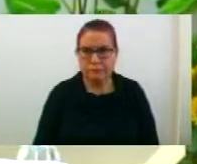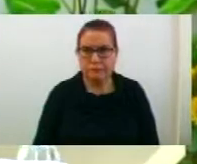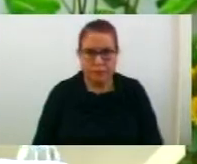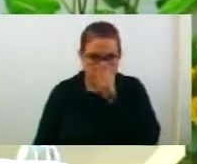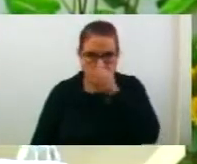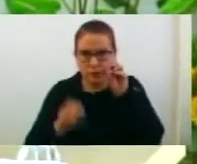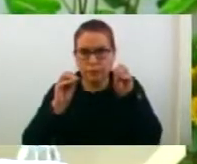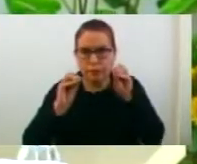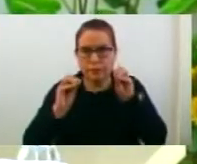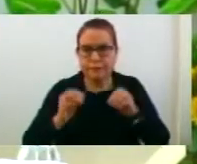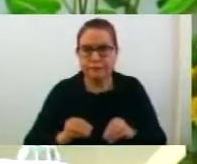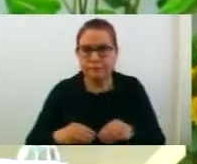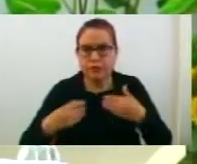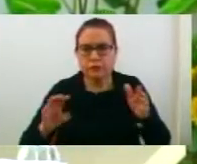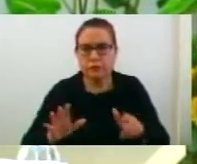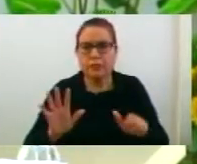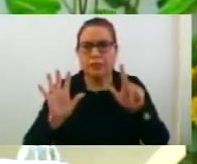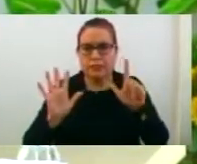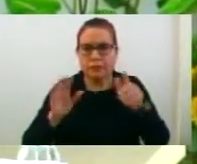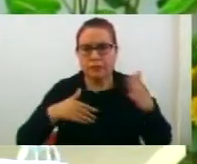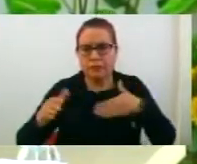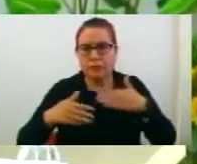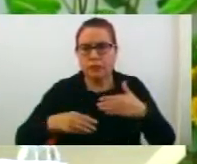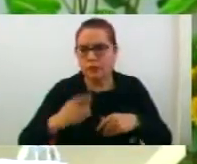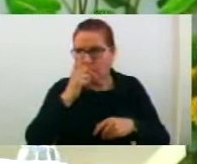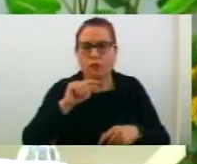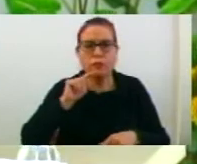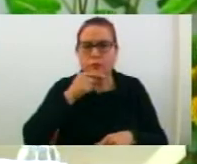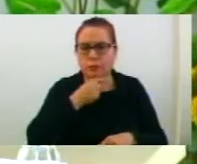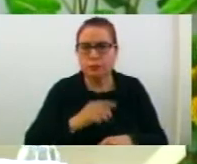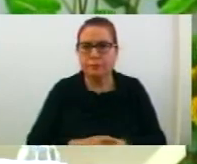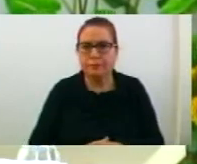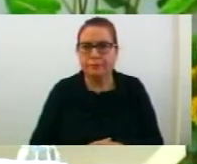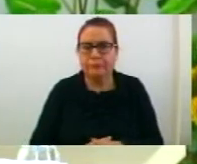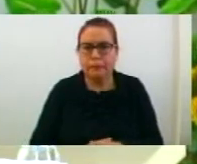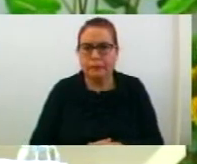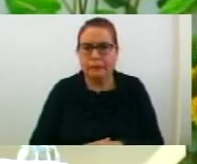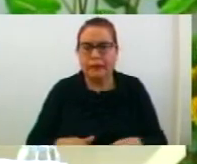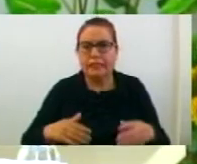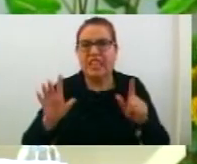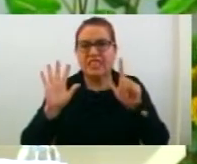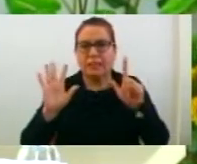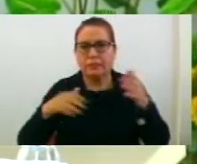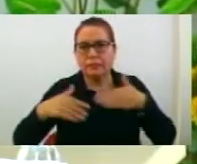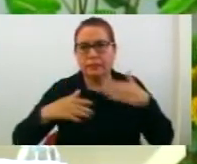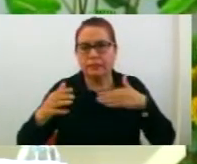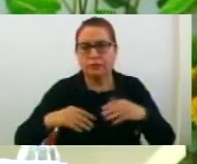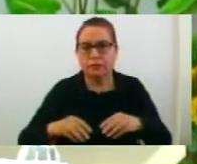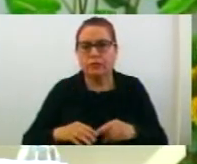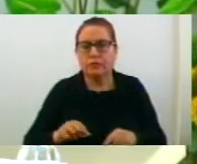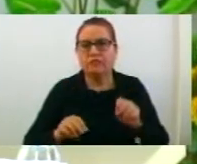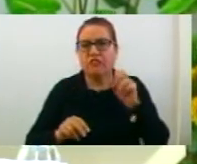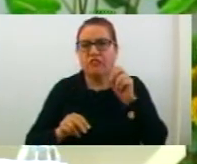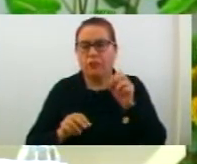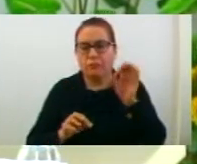Почитовени советници, я отвървам седмата седмица на Совет на Община Струмица. На седмата седмица представуват